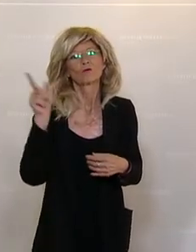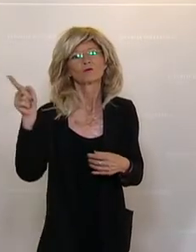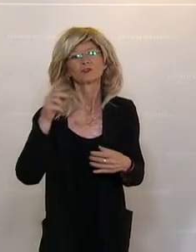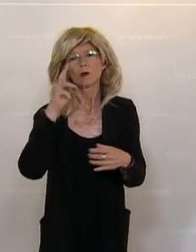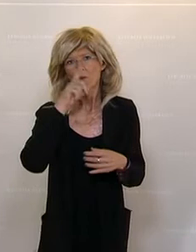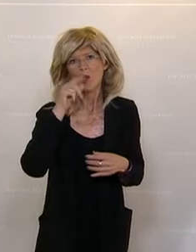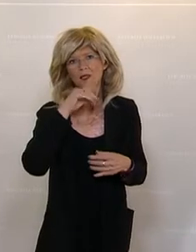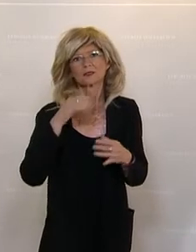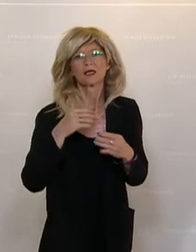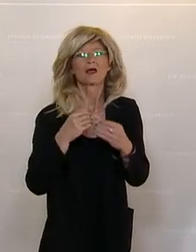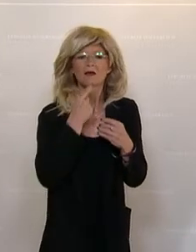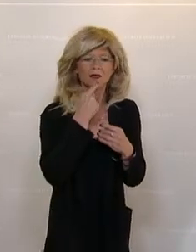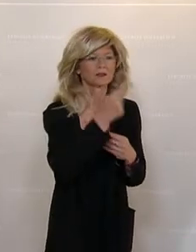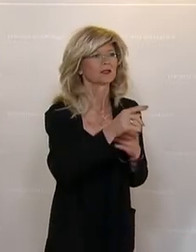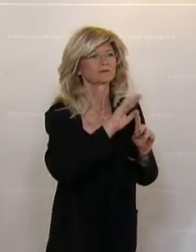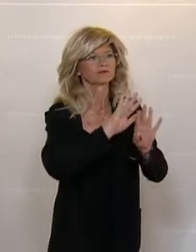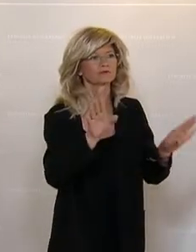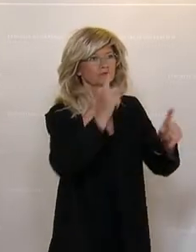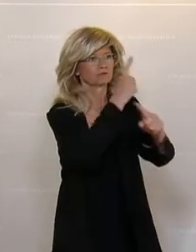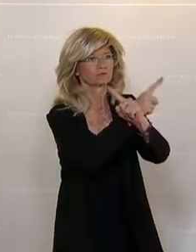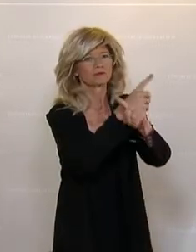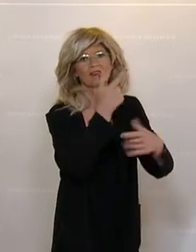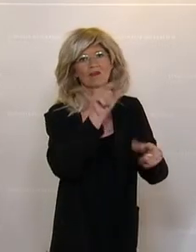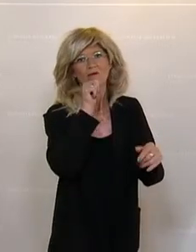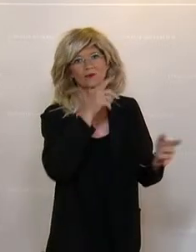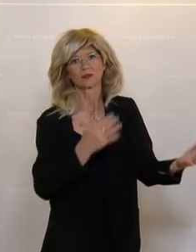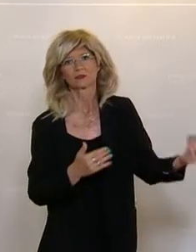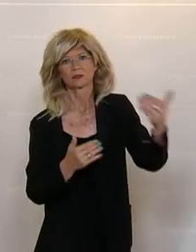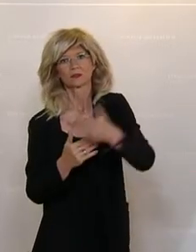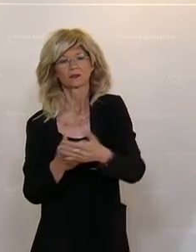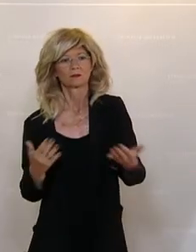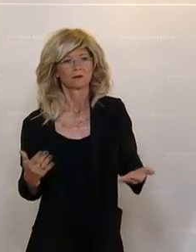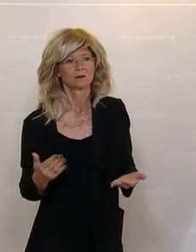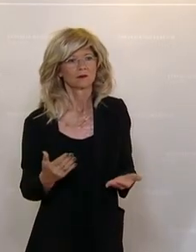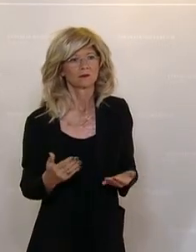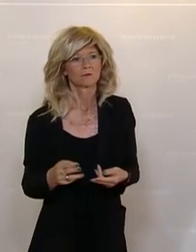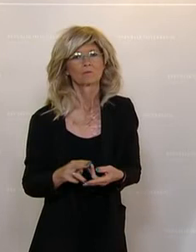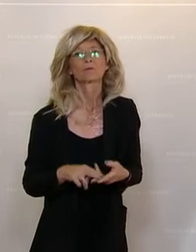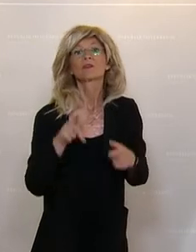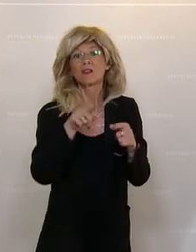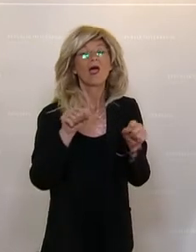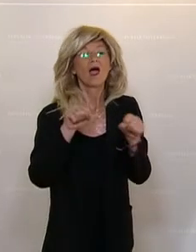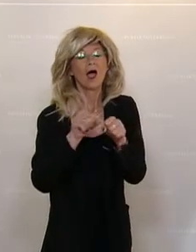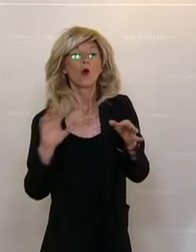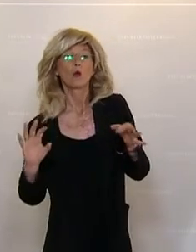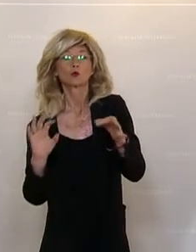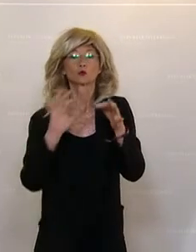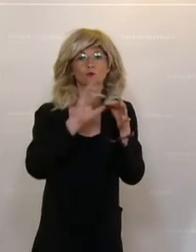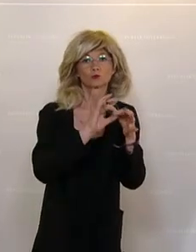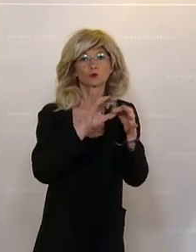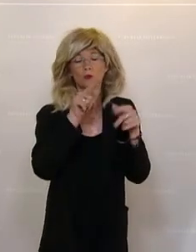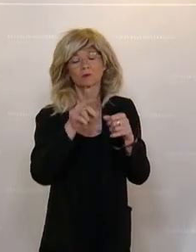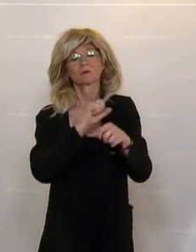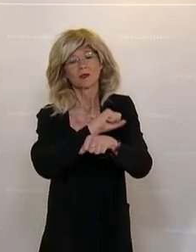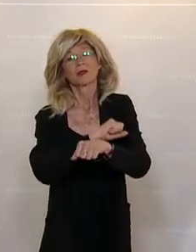Gegenüber den Jahren zuvor eine wesentliche Steigerung, die teilweise natürlich auch auf die Pandemie zurückzuführen ist. Seit